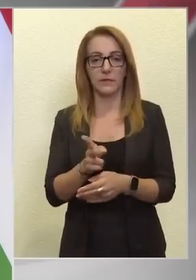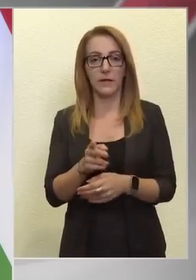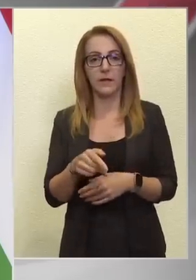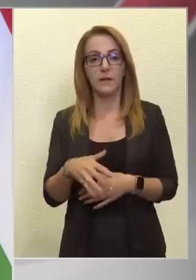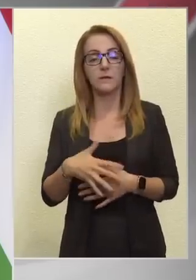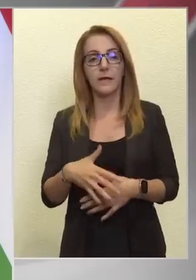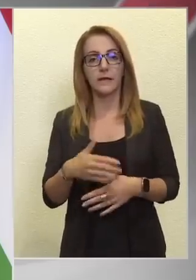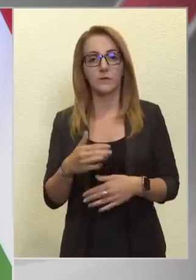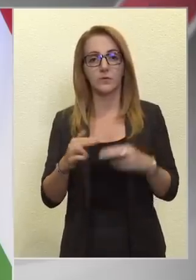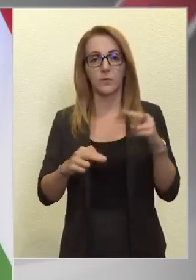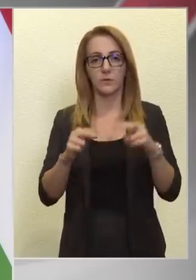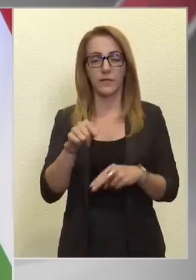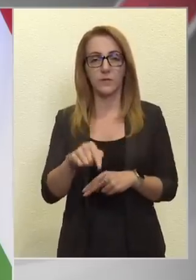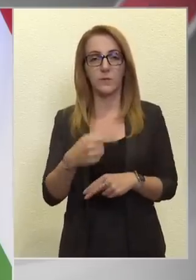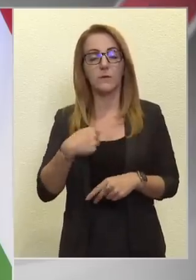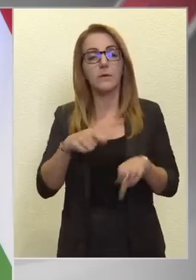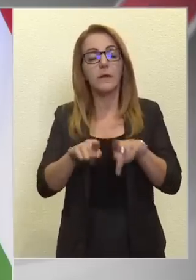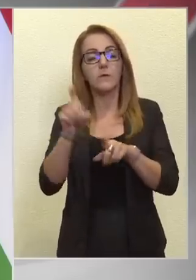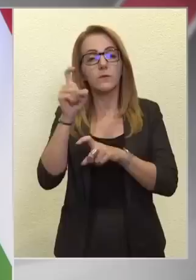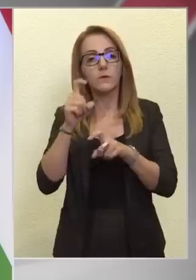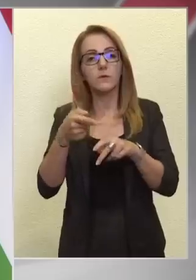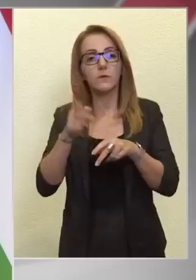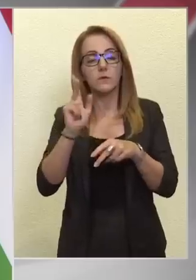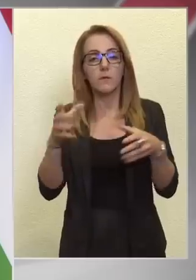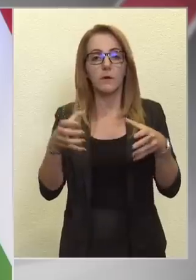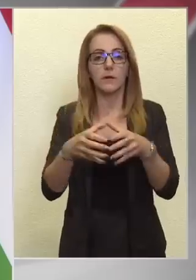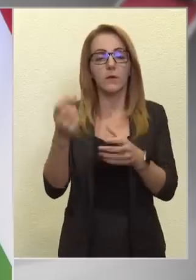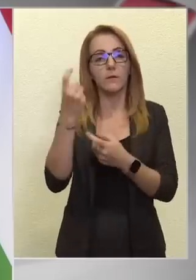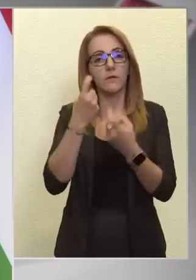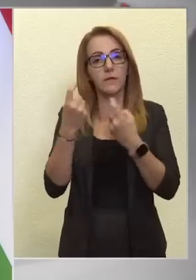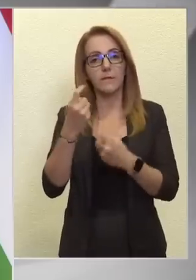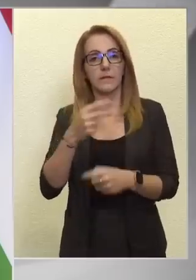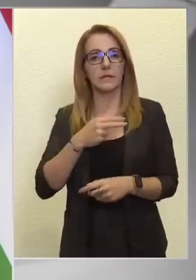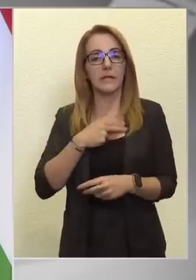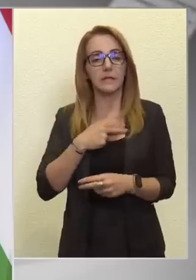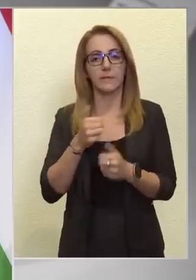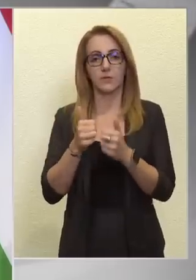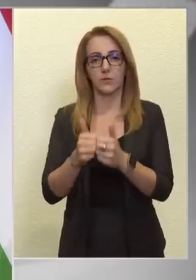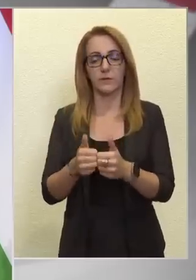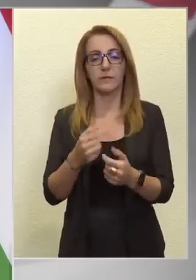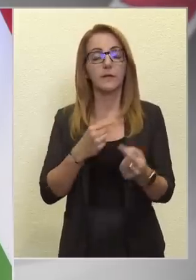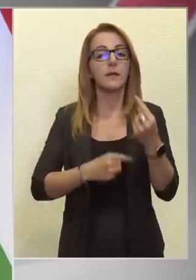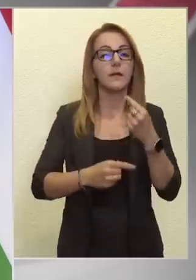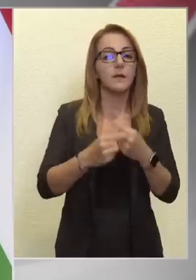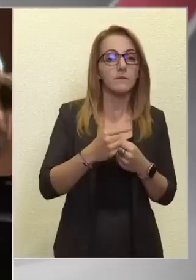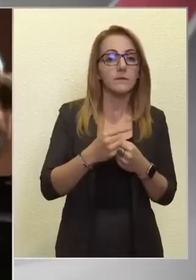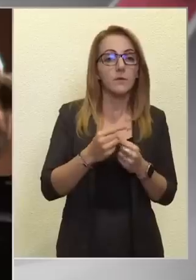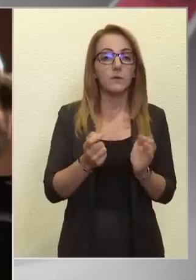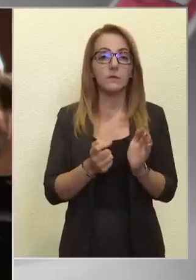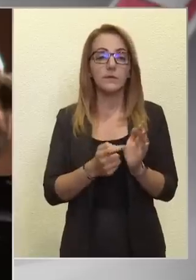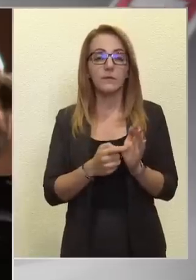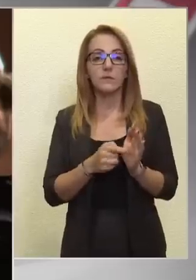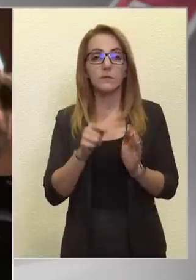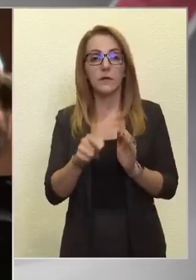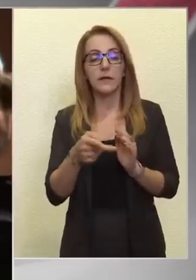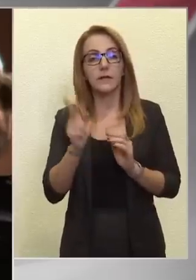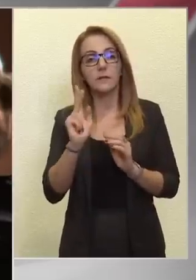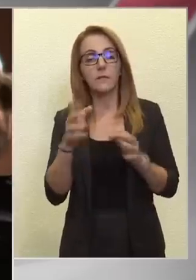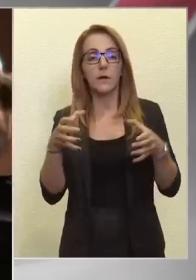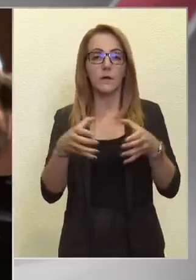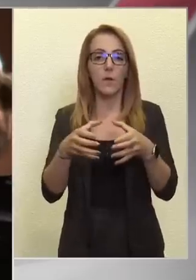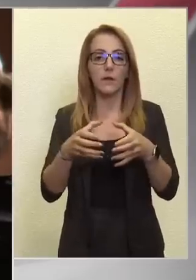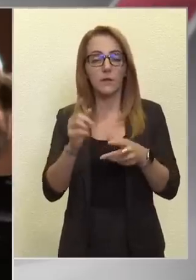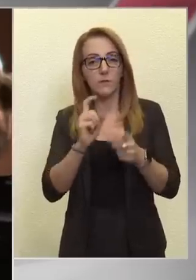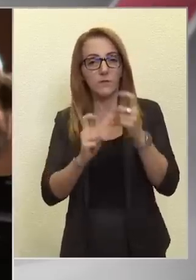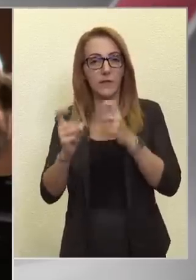teressgondozásban. Mi úgy gondoljuk, hogy a szakmai kollégium véleményét érdemes követni? Viszont ugye, hogy hivatkoznak erre a szakmai kollégium véleményére,